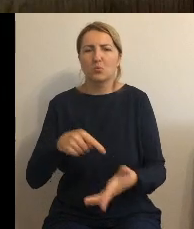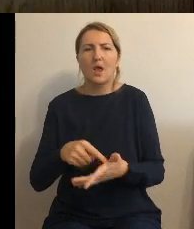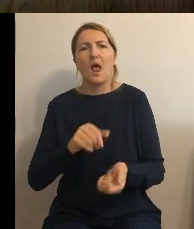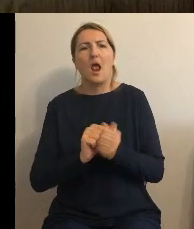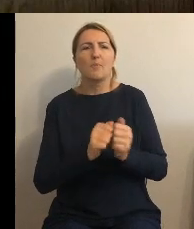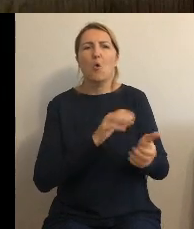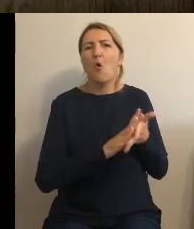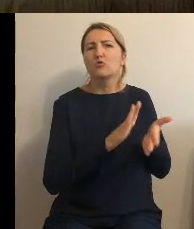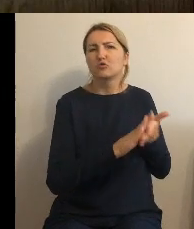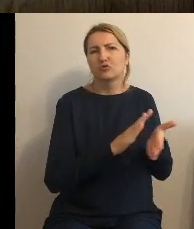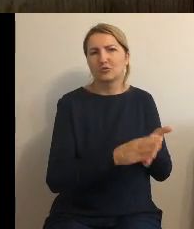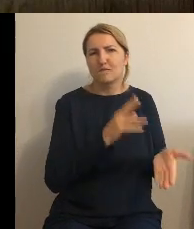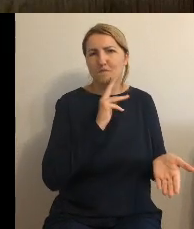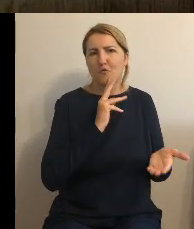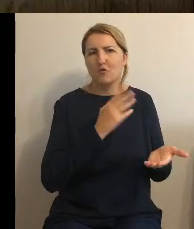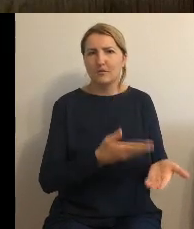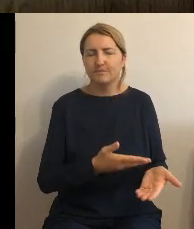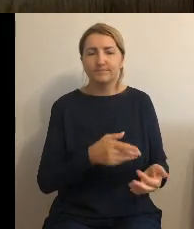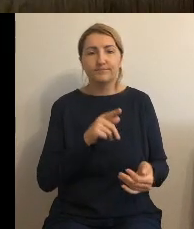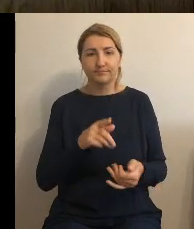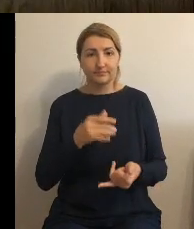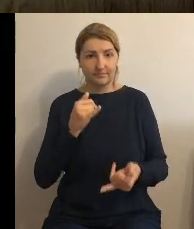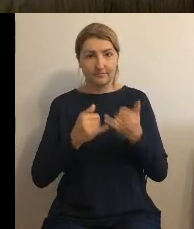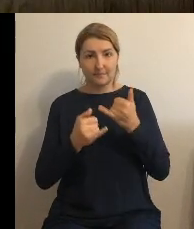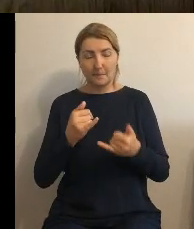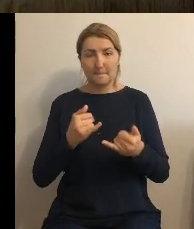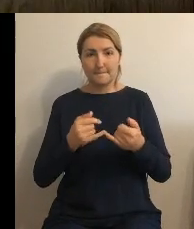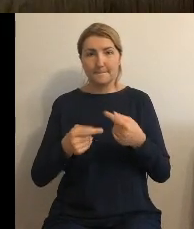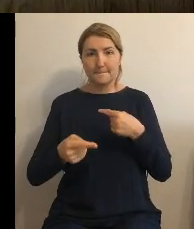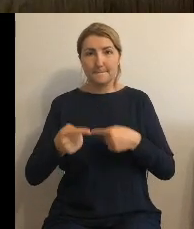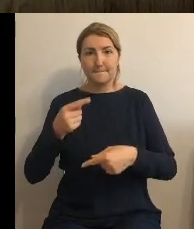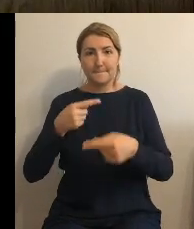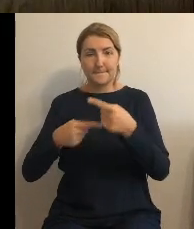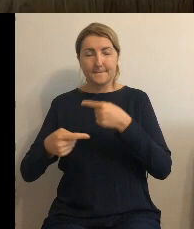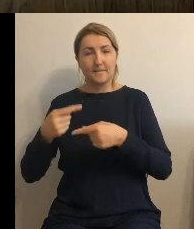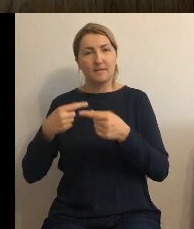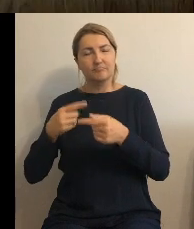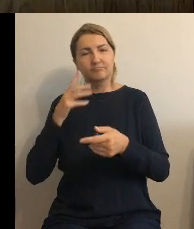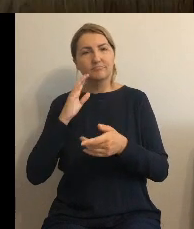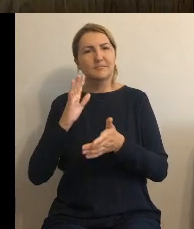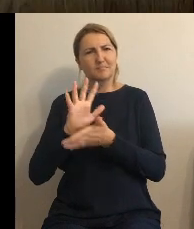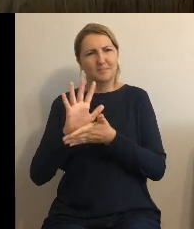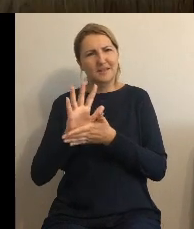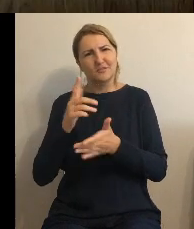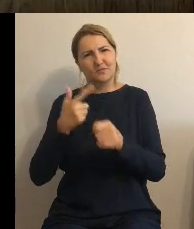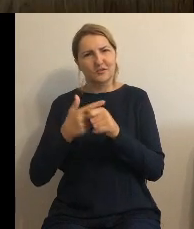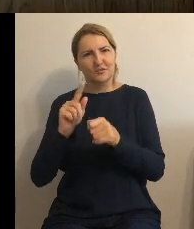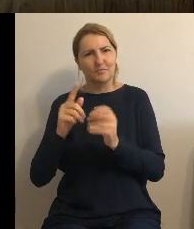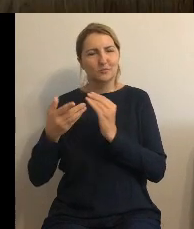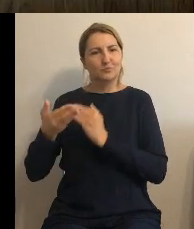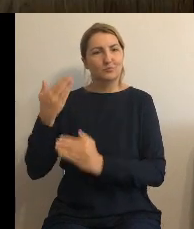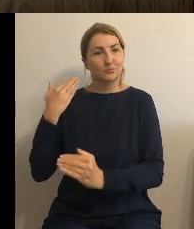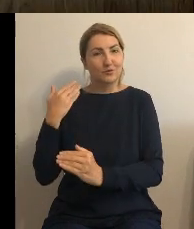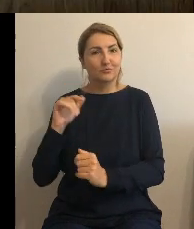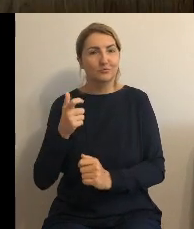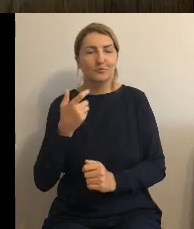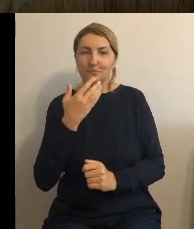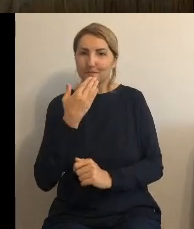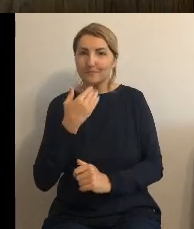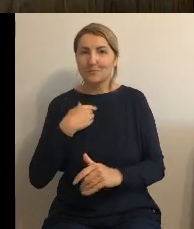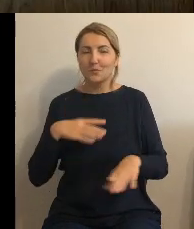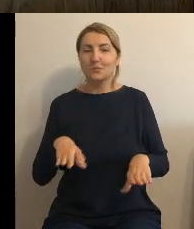i teraz cofając się 15-20 minut wstecz czyli do tego co powiedziałem na początku przy